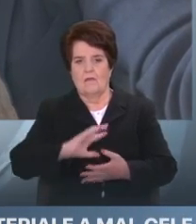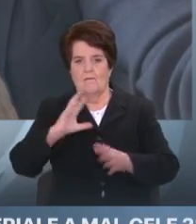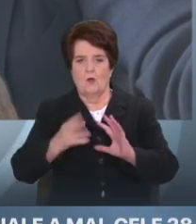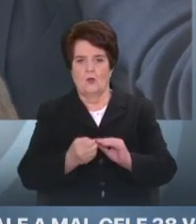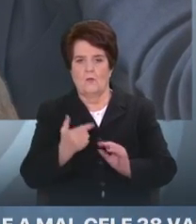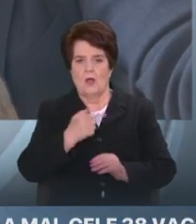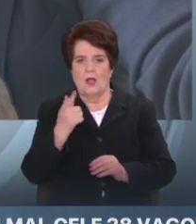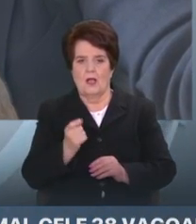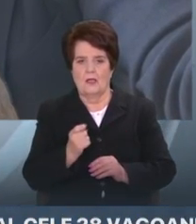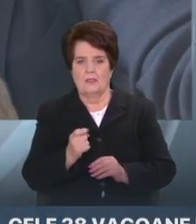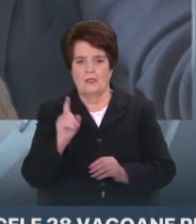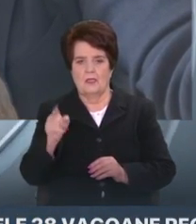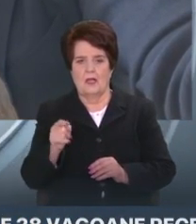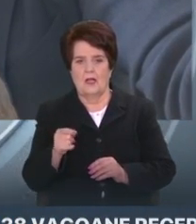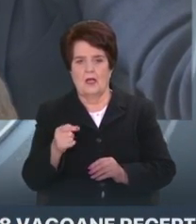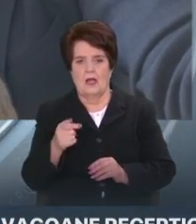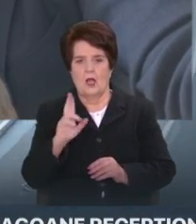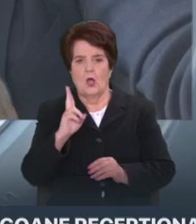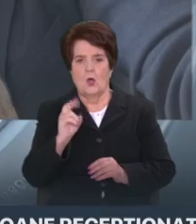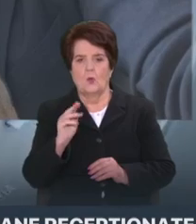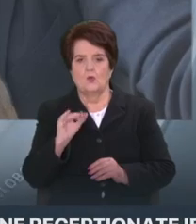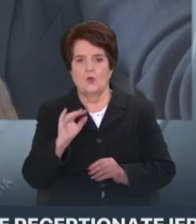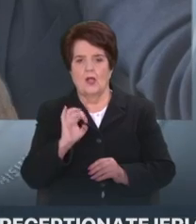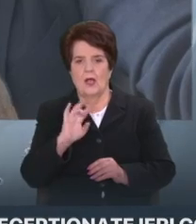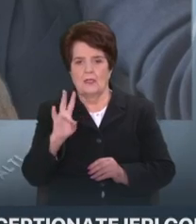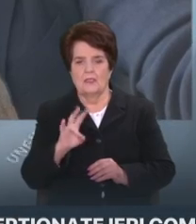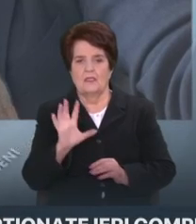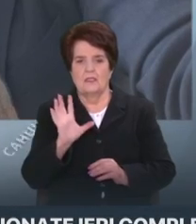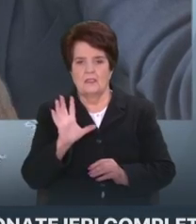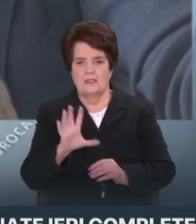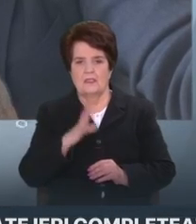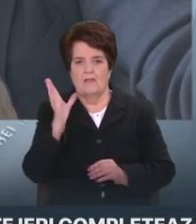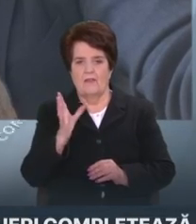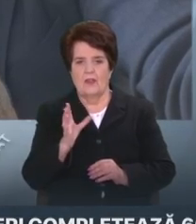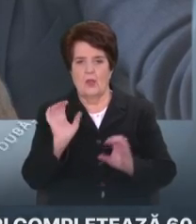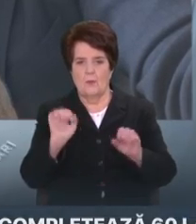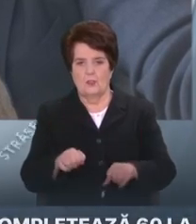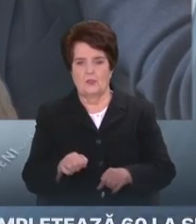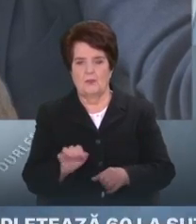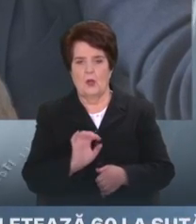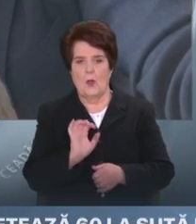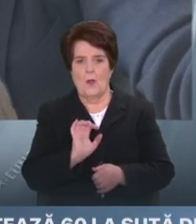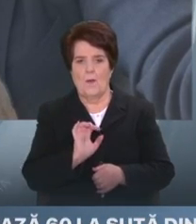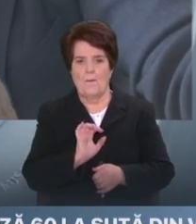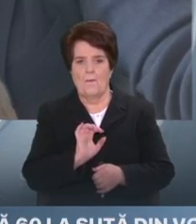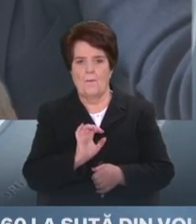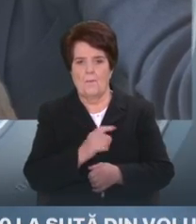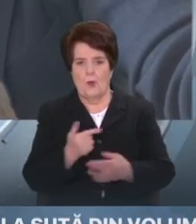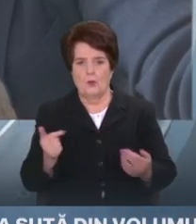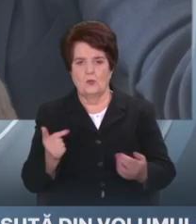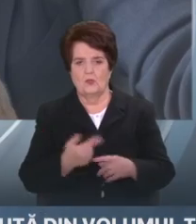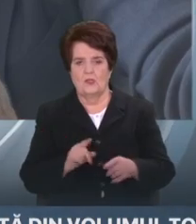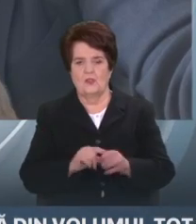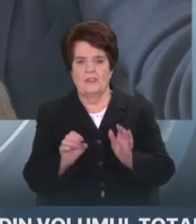mai mare centrale de la Cuciurgan pentru a fi posibil să fie produsă acestă